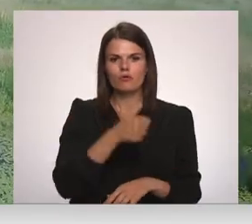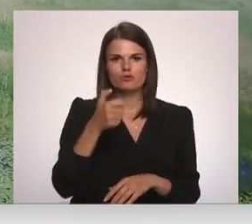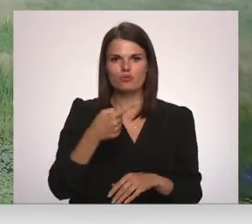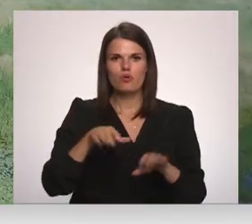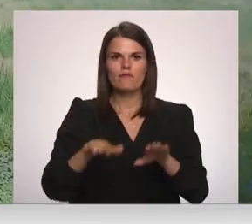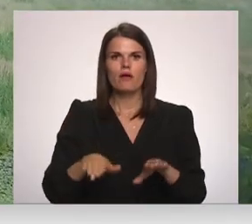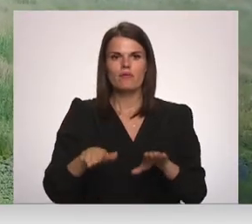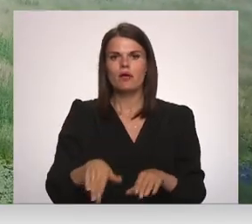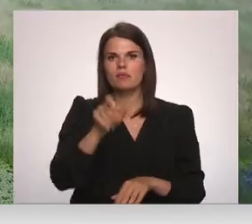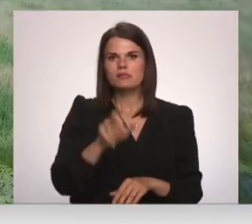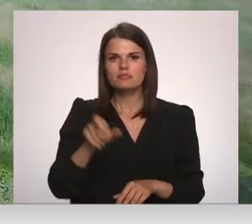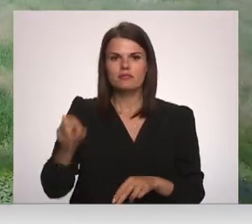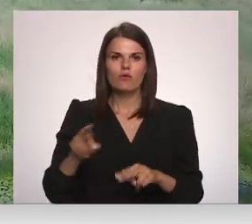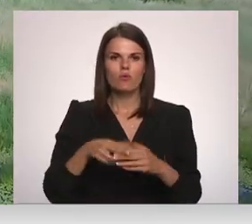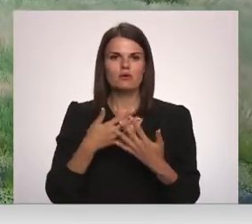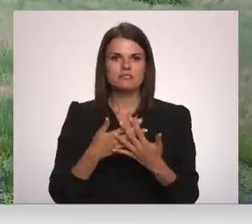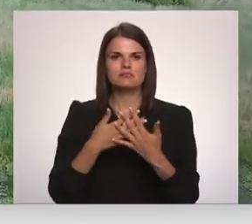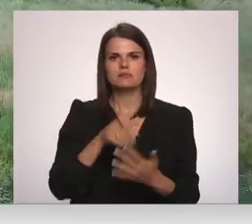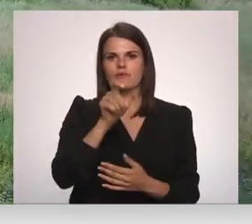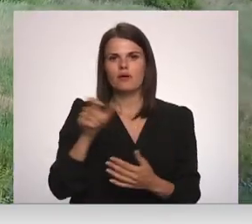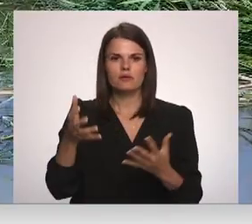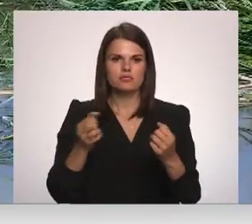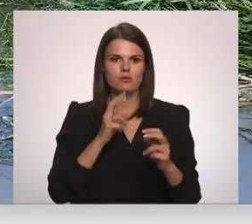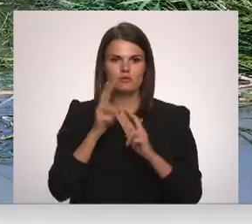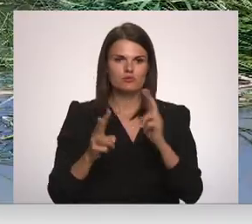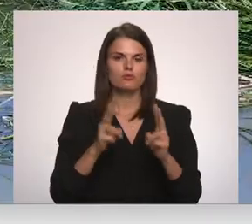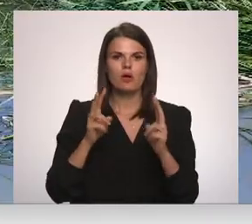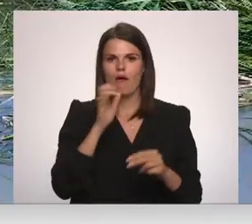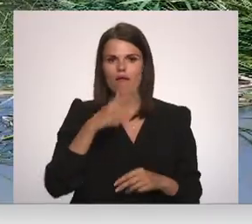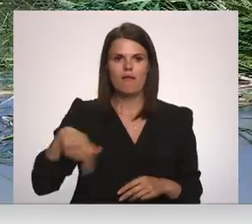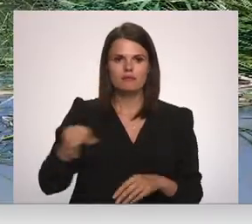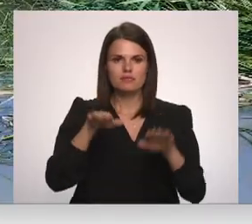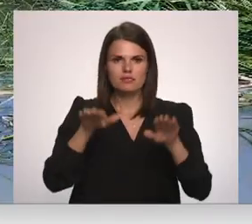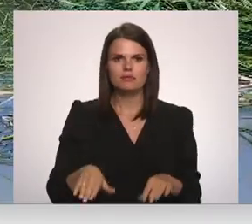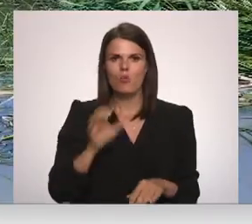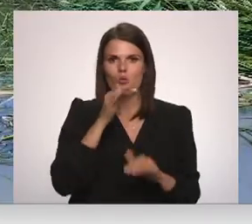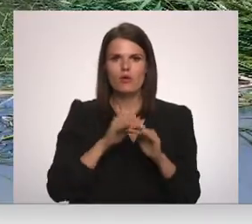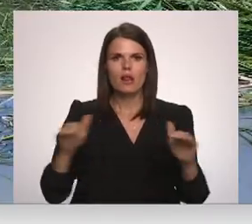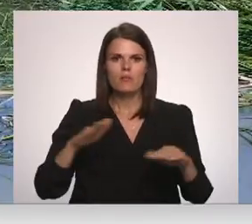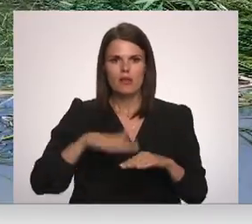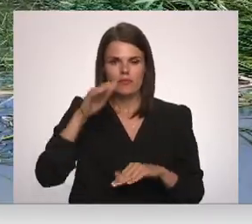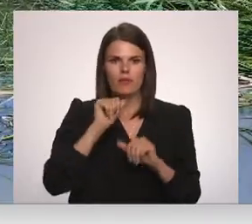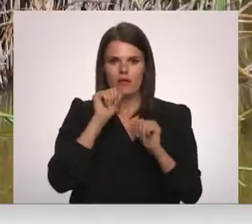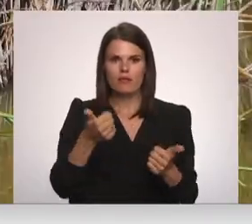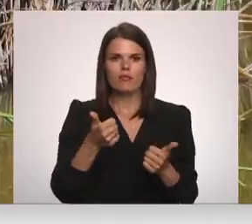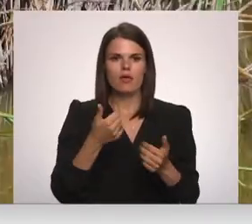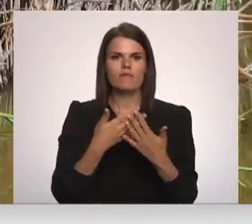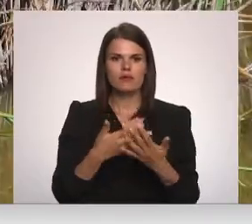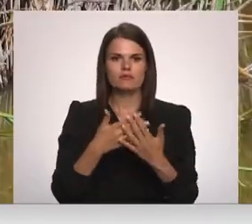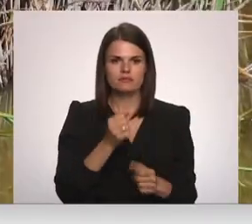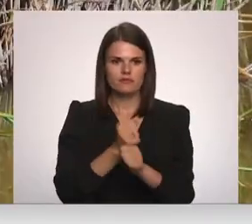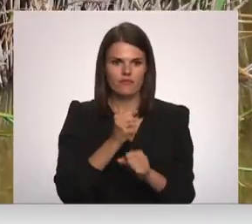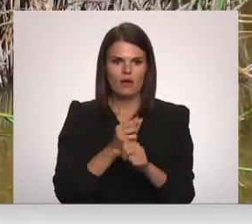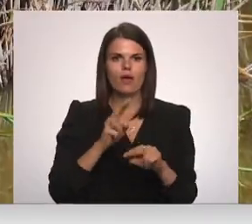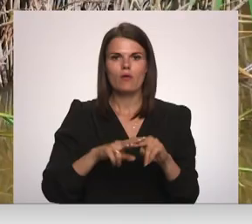vietējiem iedzīvotājiem un zvejniekiem tiek saņemts sūdzības, ka durbas ezerā zemā ūdens līmeņu dēļ nav iespējams veikt zveju. Un